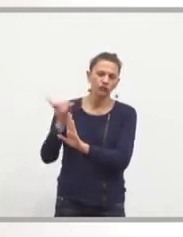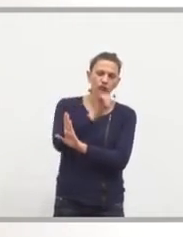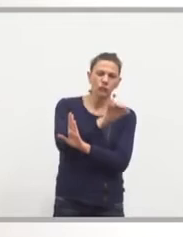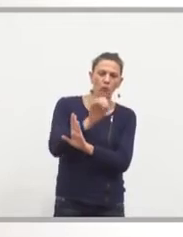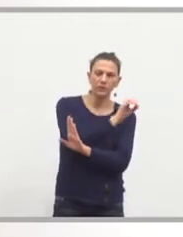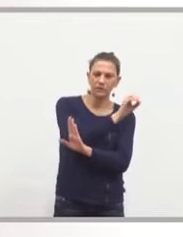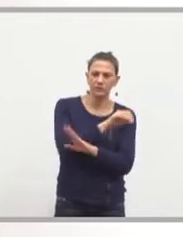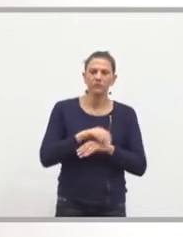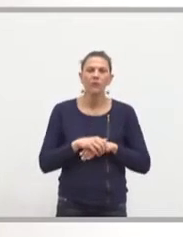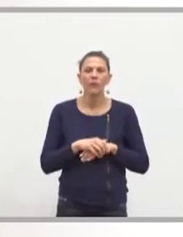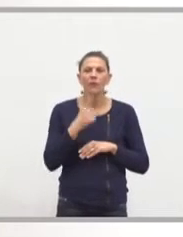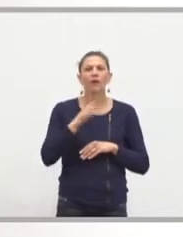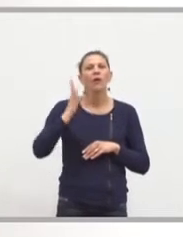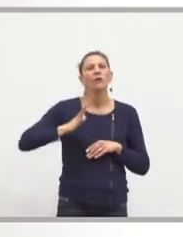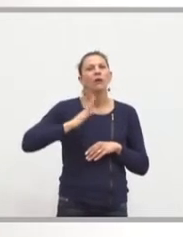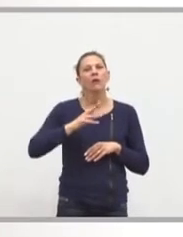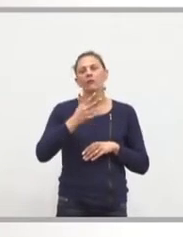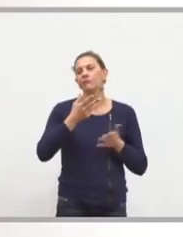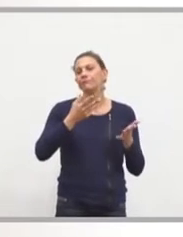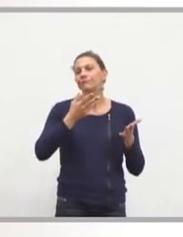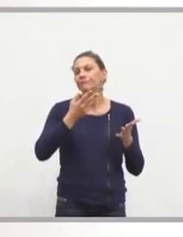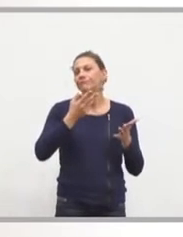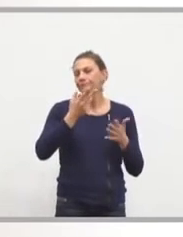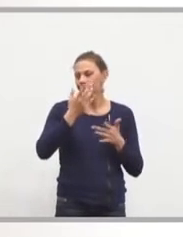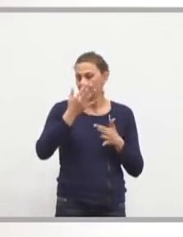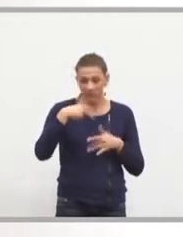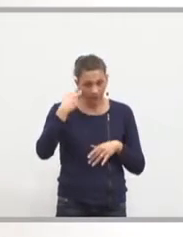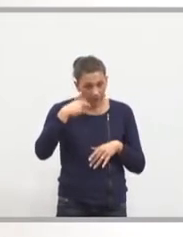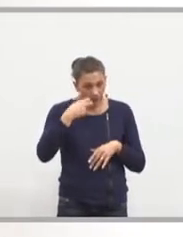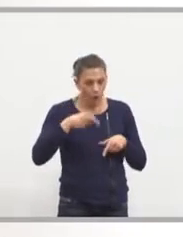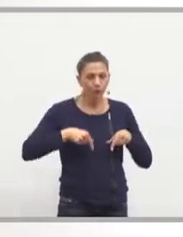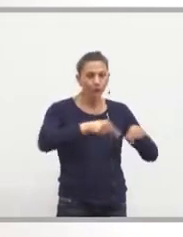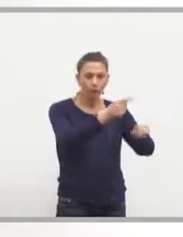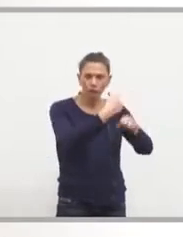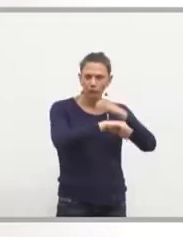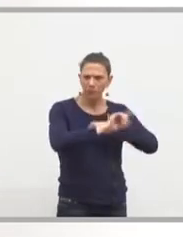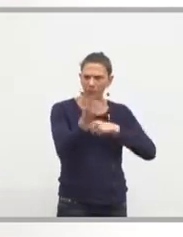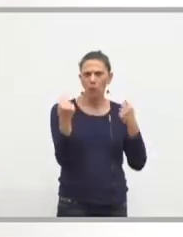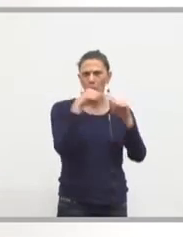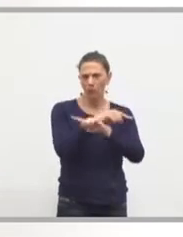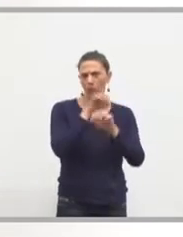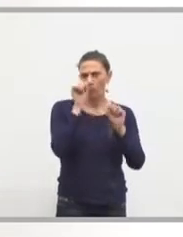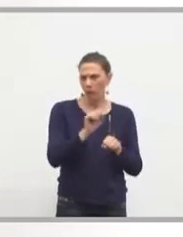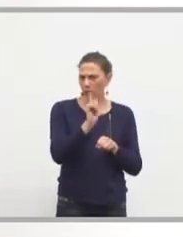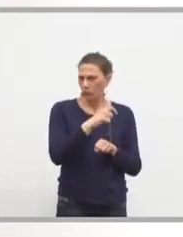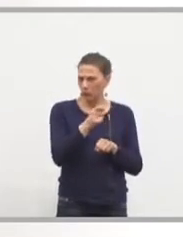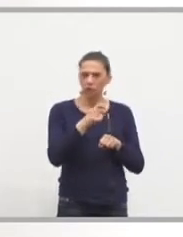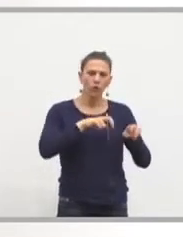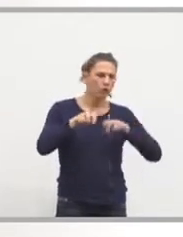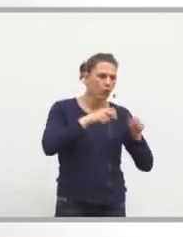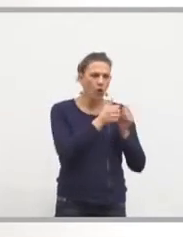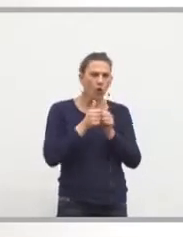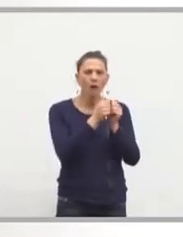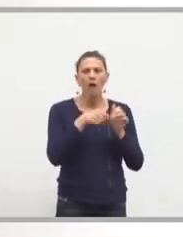L'ancienne voie ferrée, elle est une utilité, elle ne gêne pas, elle permet tout simplement de développer les transports en commun sous une forme à définir, tramway,